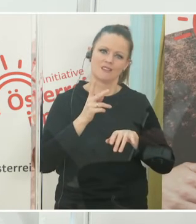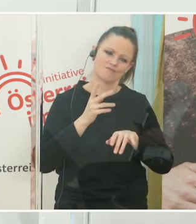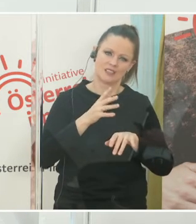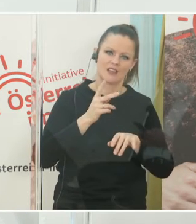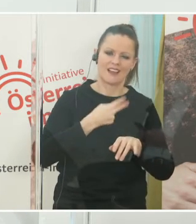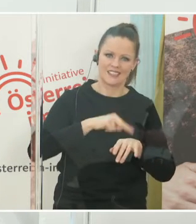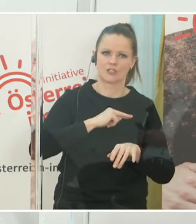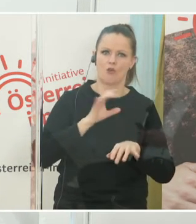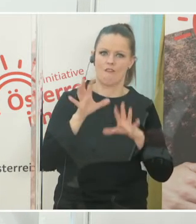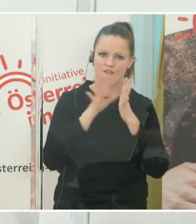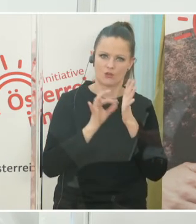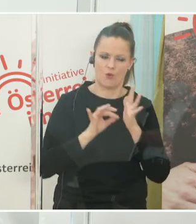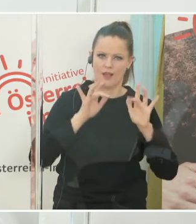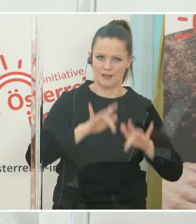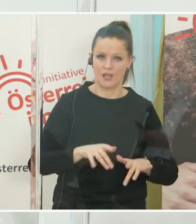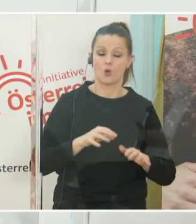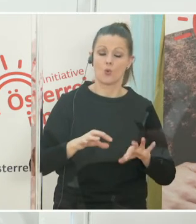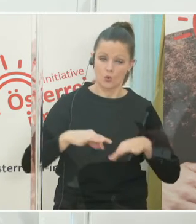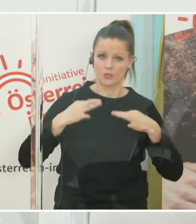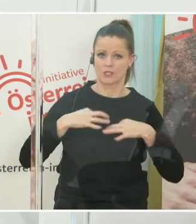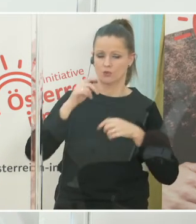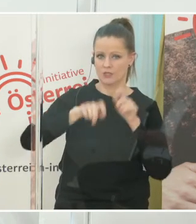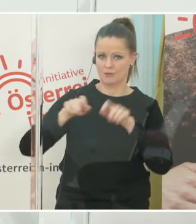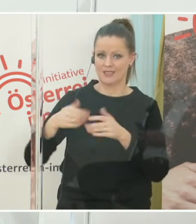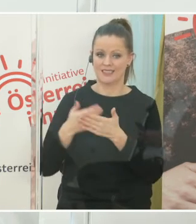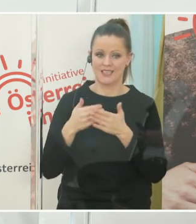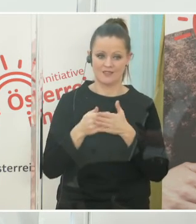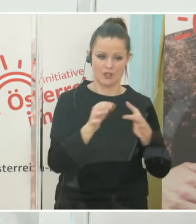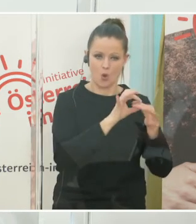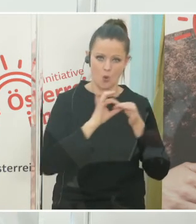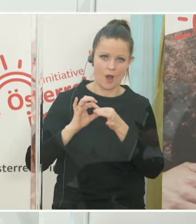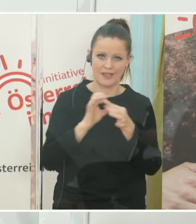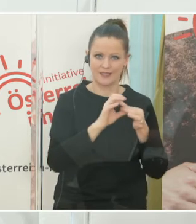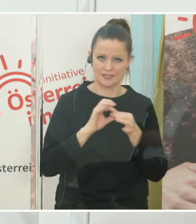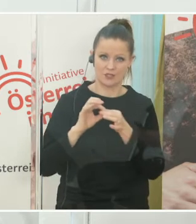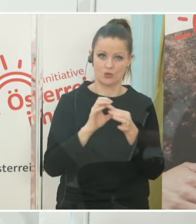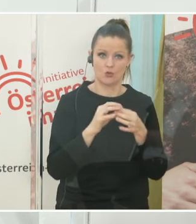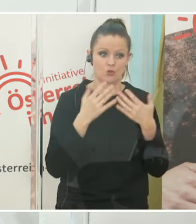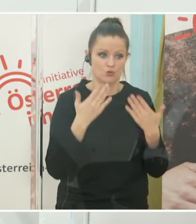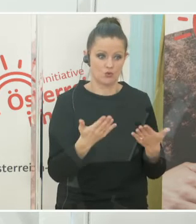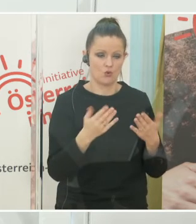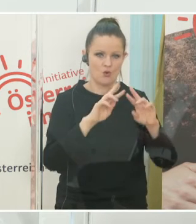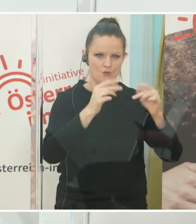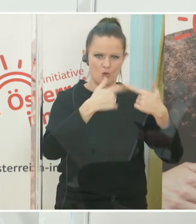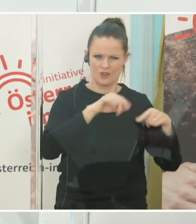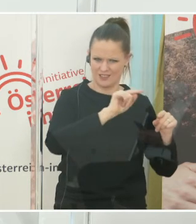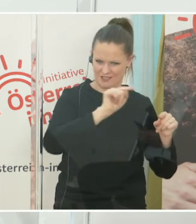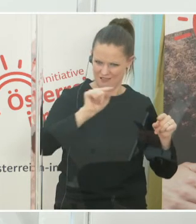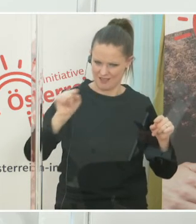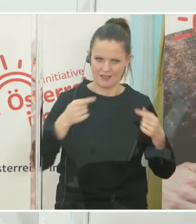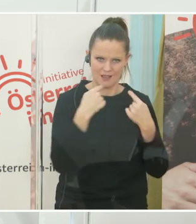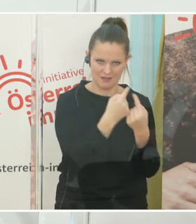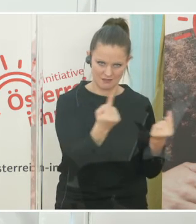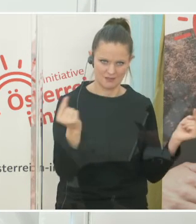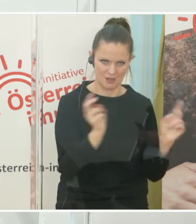exponiert ist. Und daher ist die gesamte Logistik, die da folgen wird, von den Ländern, die das entsprechend umsetzen,